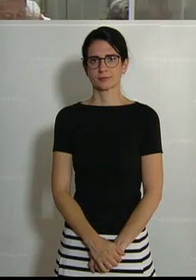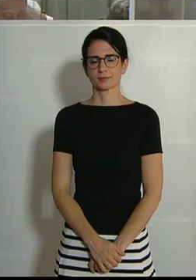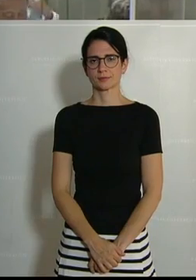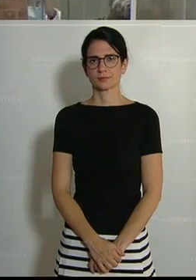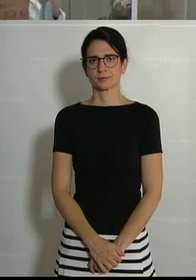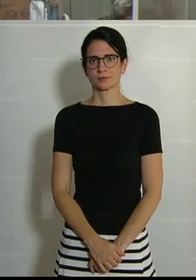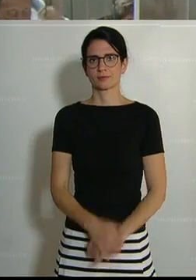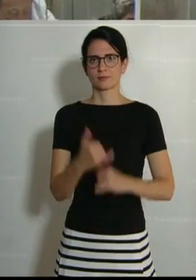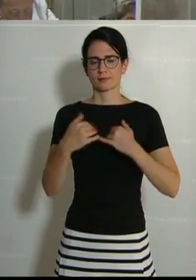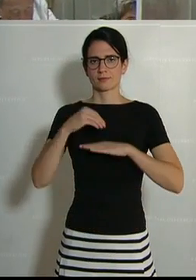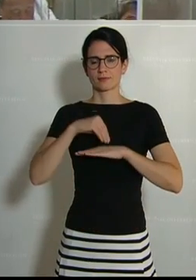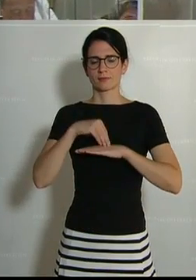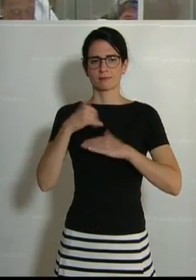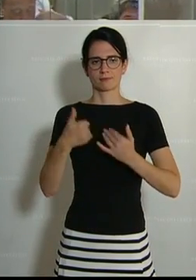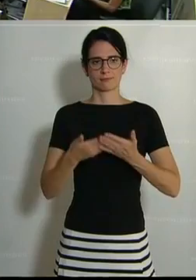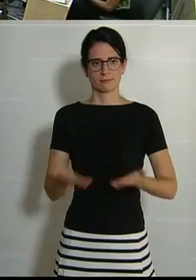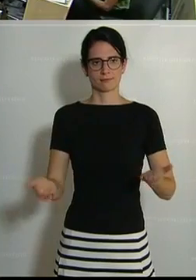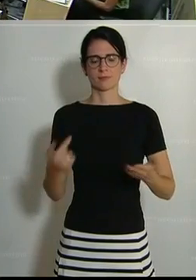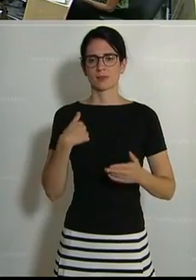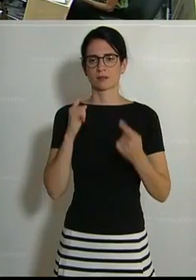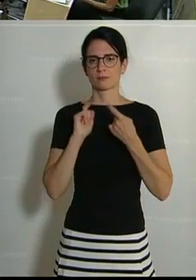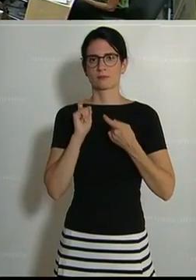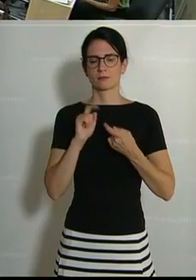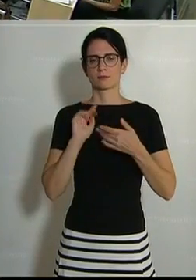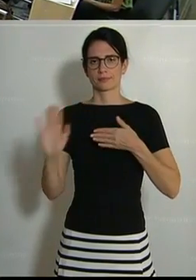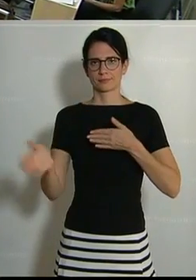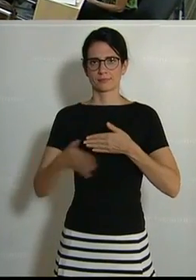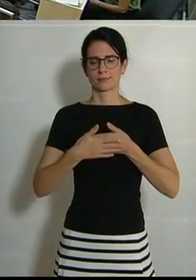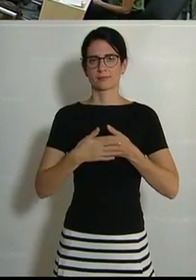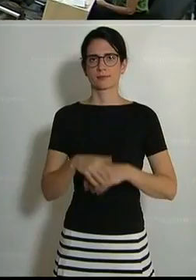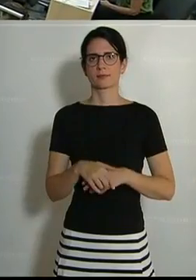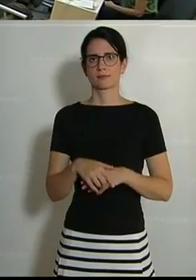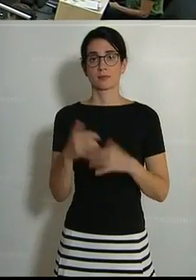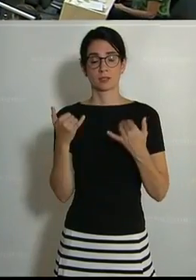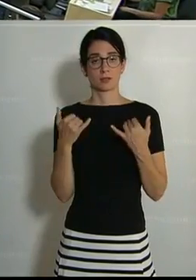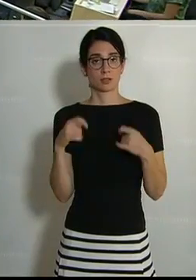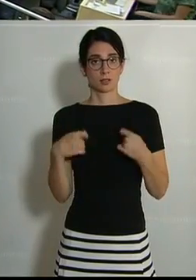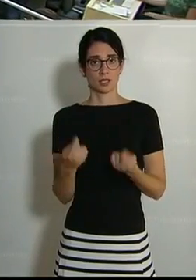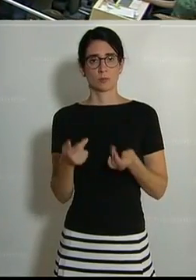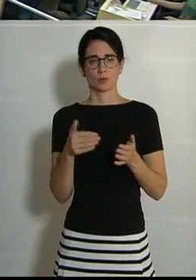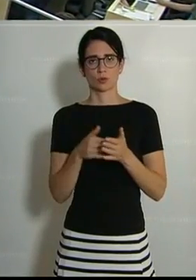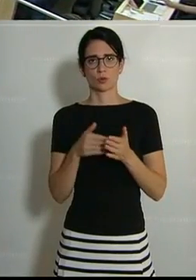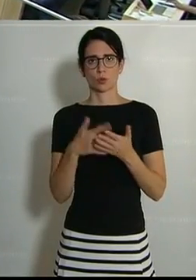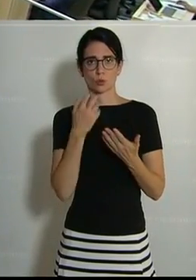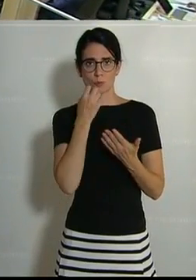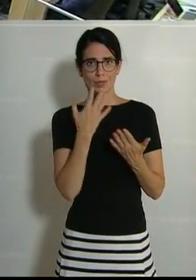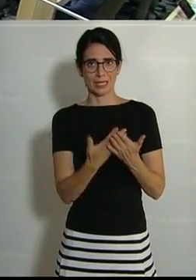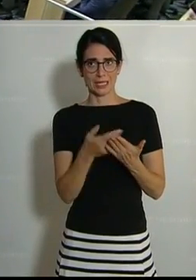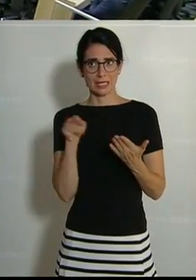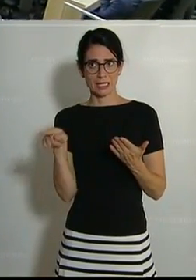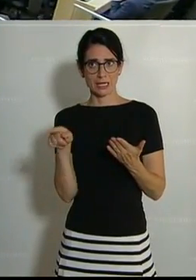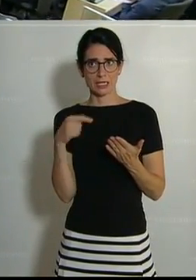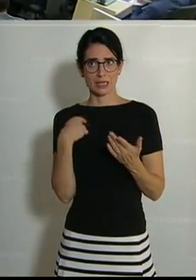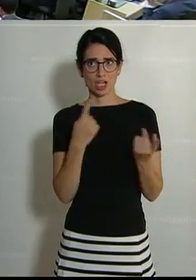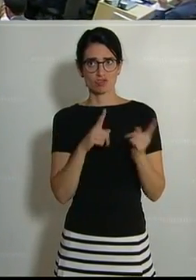Zu Wort ist niemand mehr gemeldet. Die Debatte ist damit geschlossen. Wünscht jemand, der Berichterstatter, das Schlusswort?